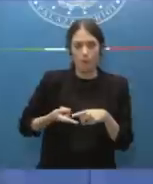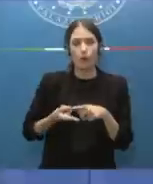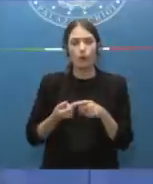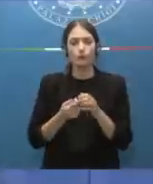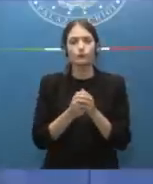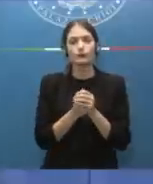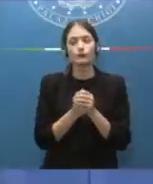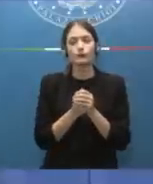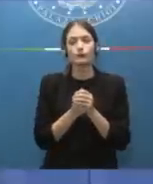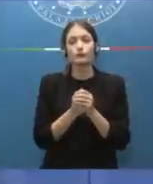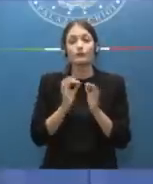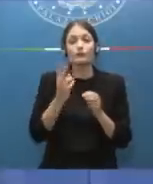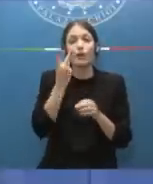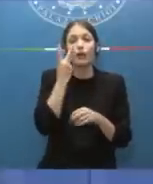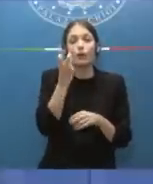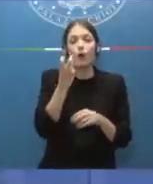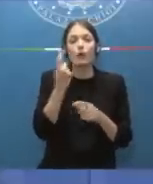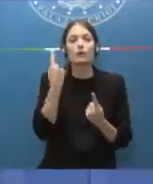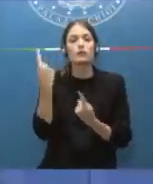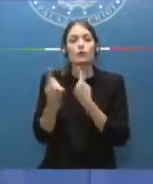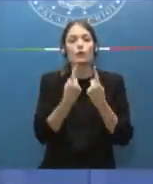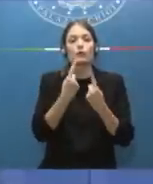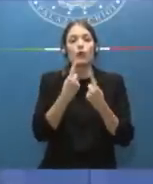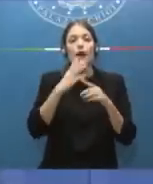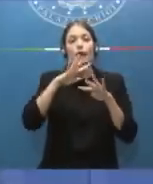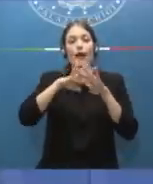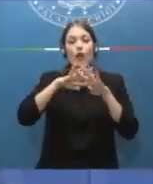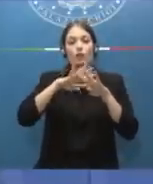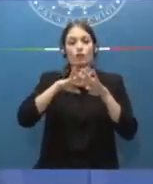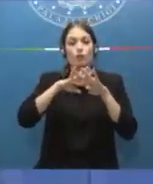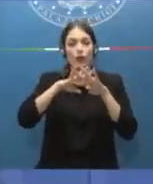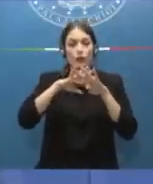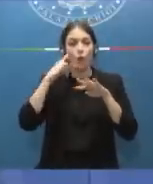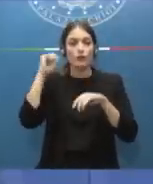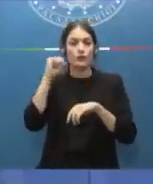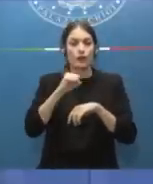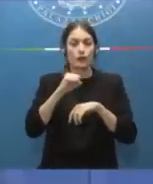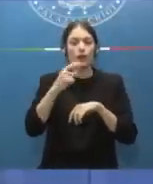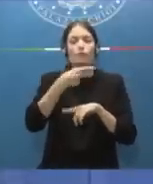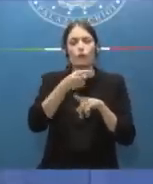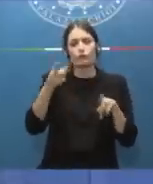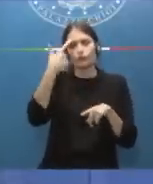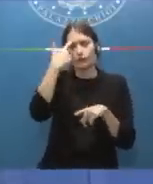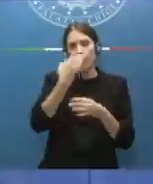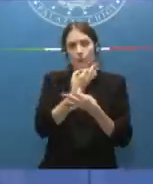che riguarda il tema del carcere ostativo, voi sapete che da